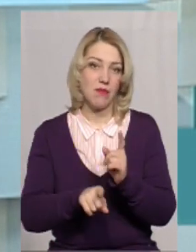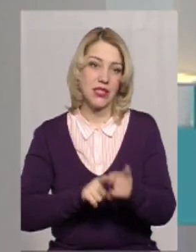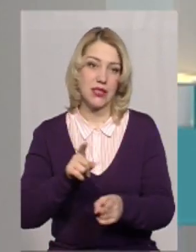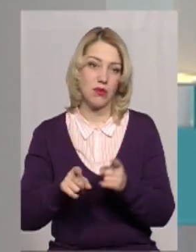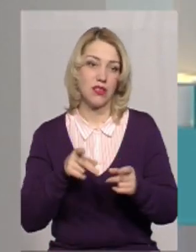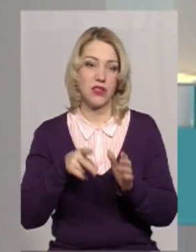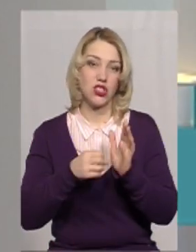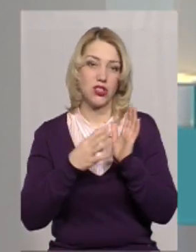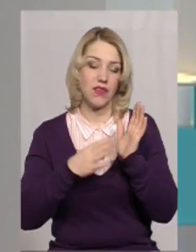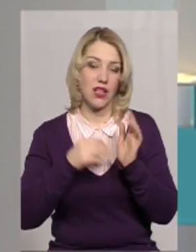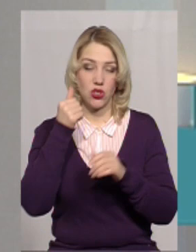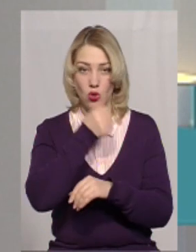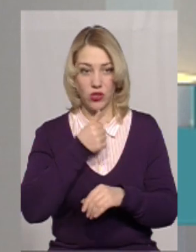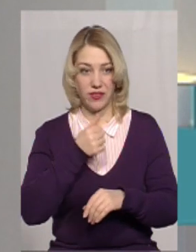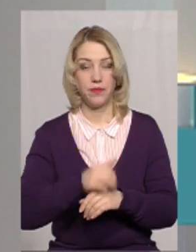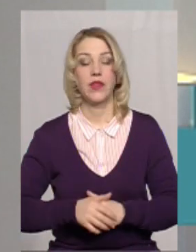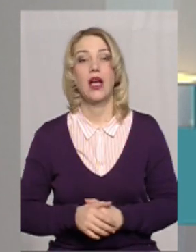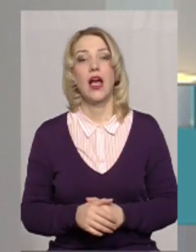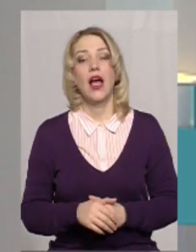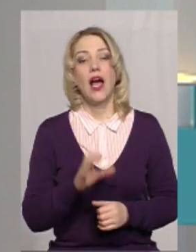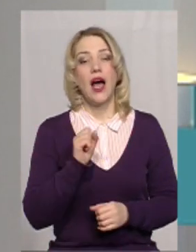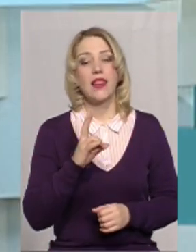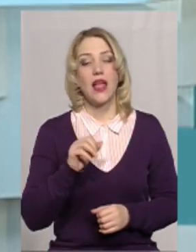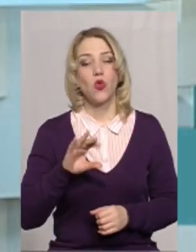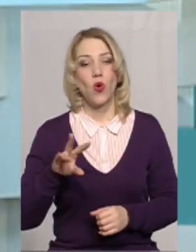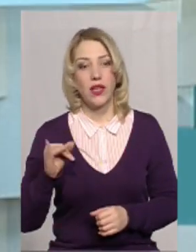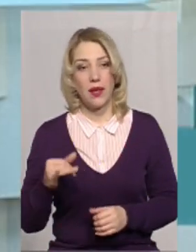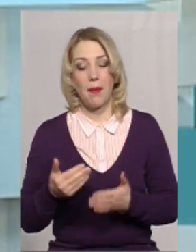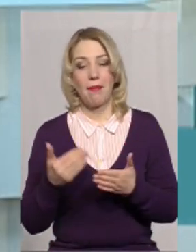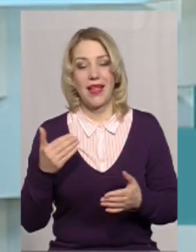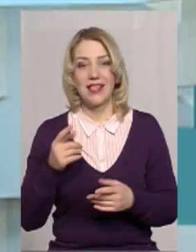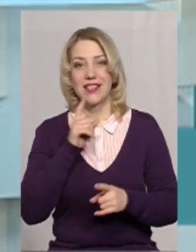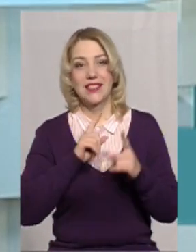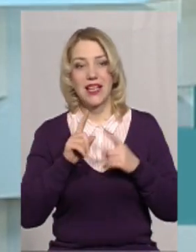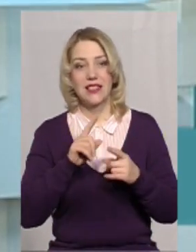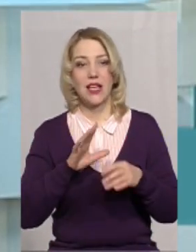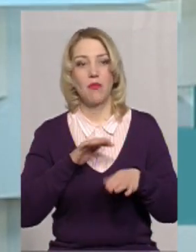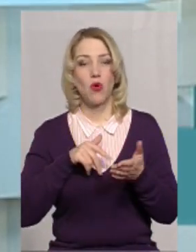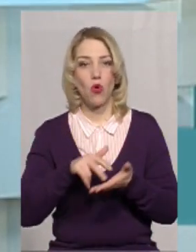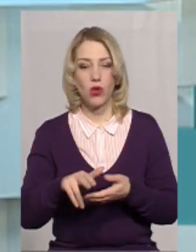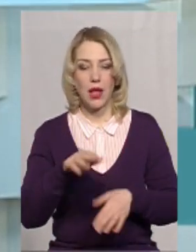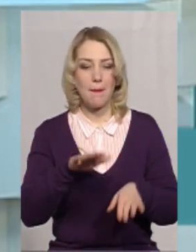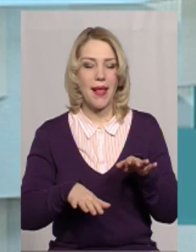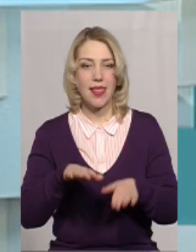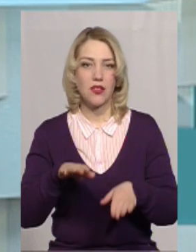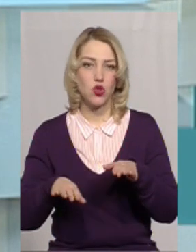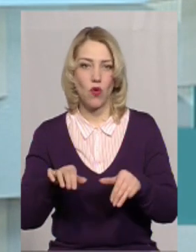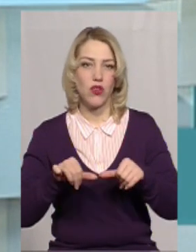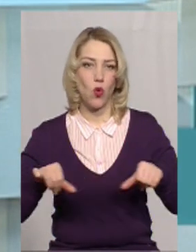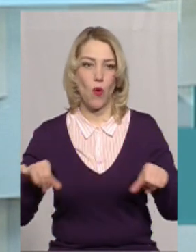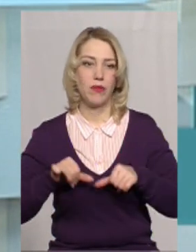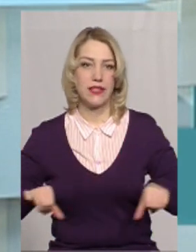2019 рік. Так. Пане Анатолію, перед сесією проходили балансові комісії.